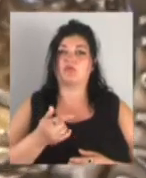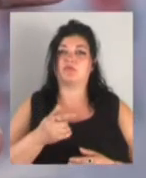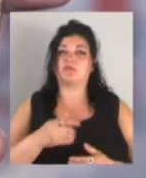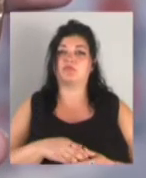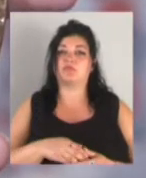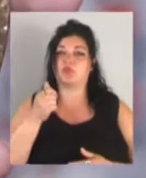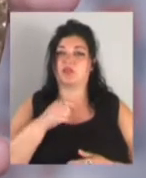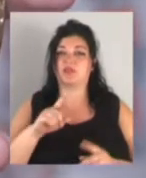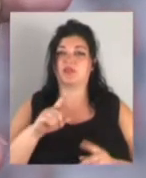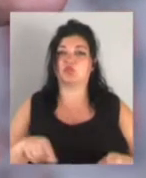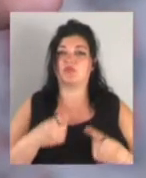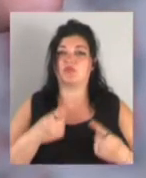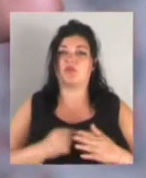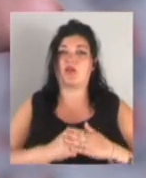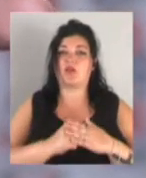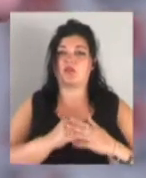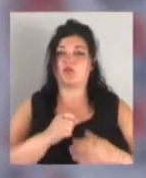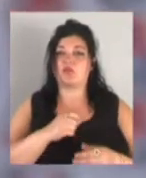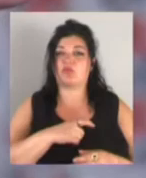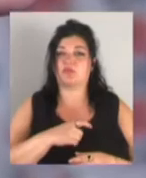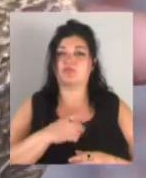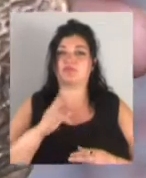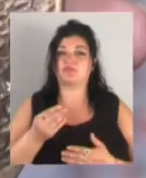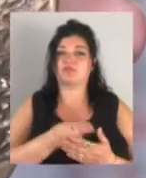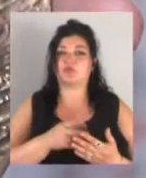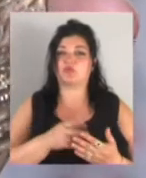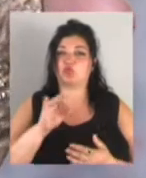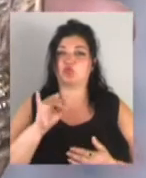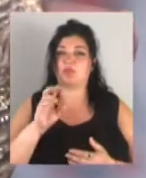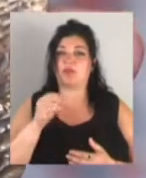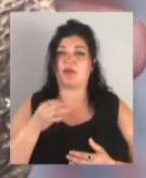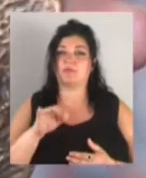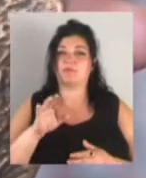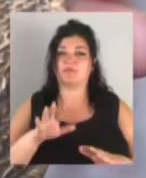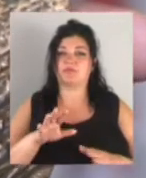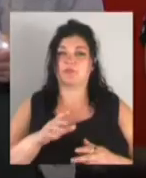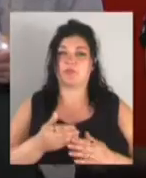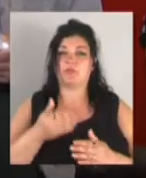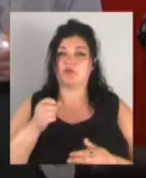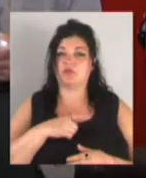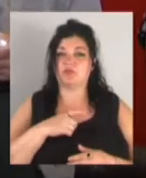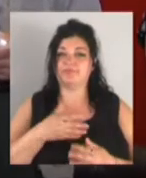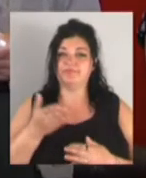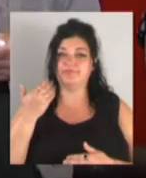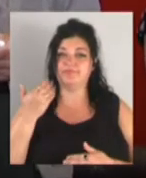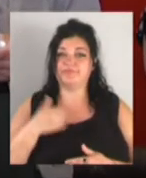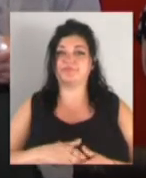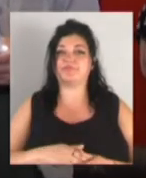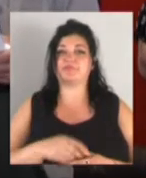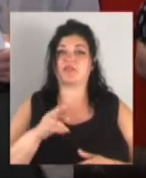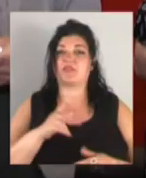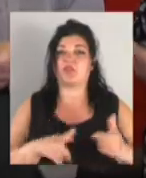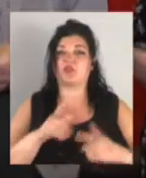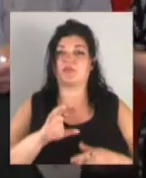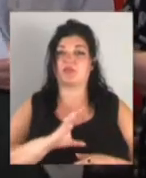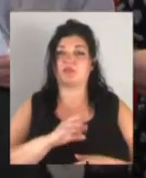Одеси. На реверсі, як виглядав Кучубей, місто-попередник Одеси 600 років тому. Над виготовленням медалі працював